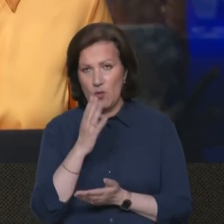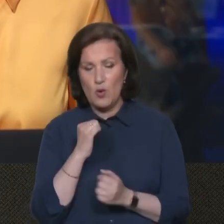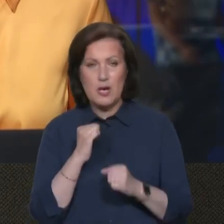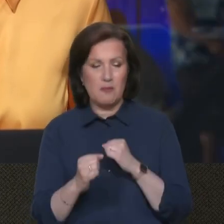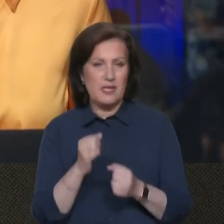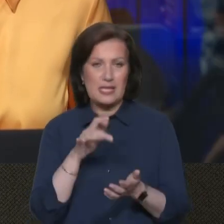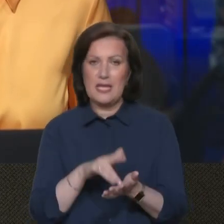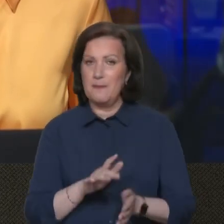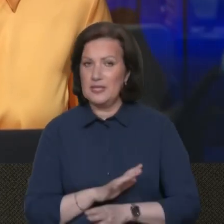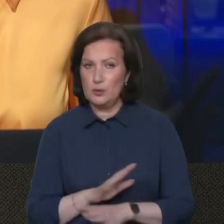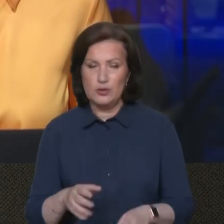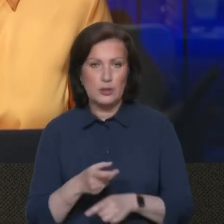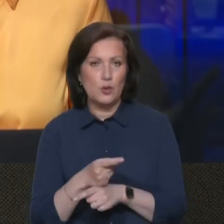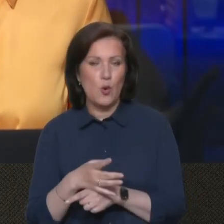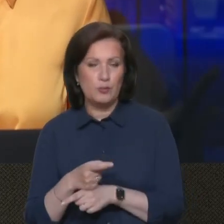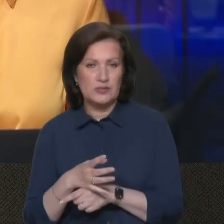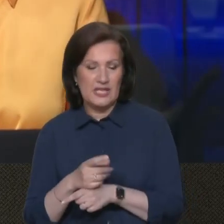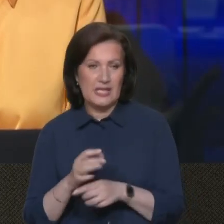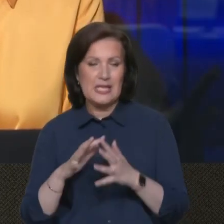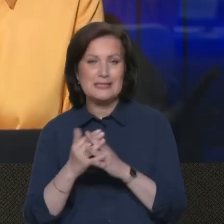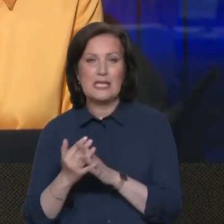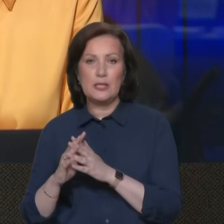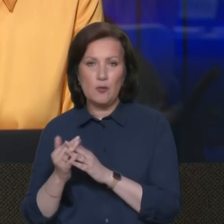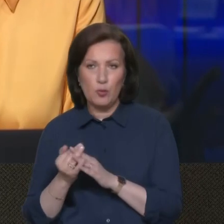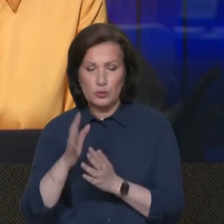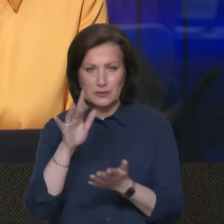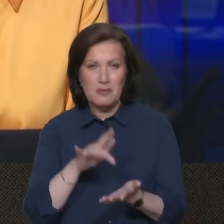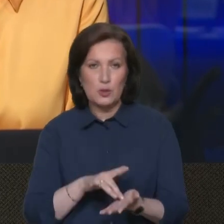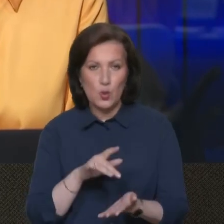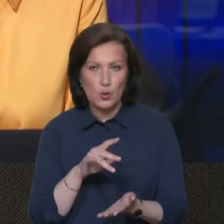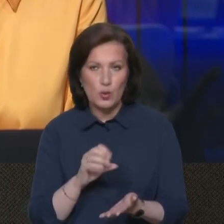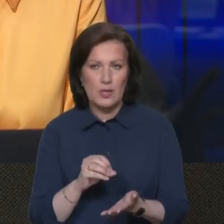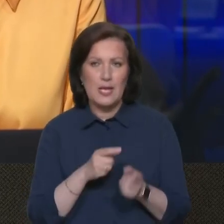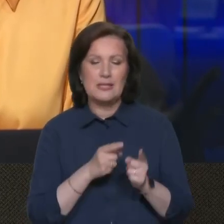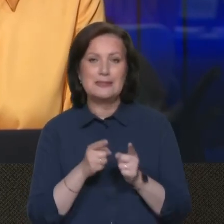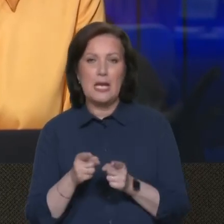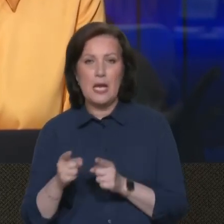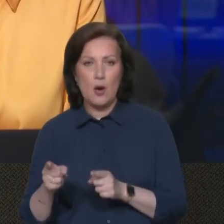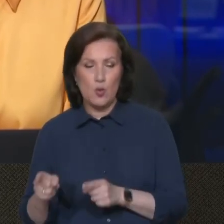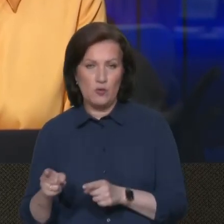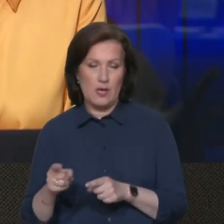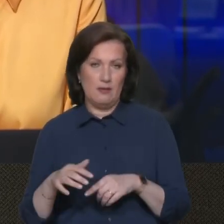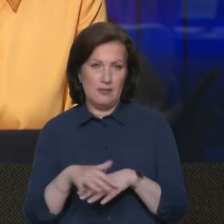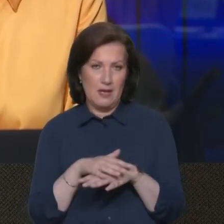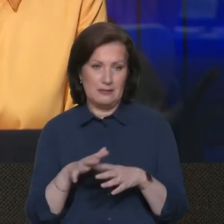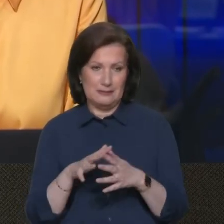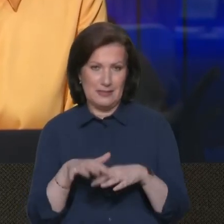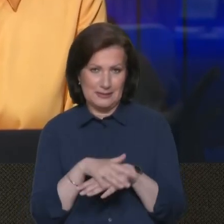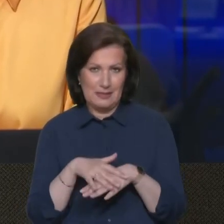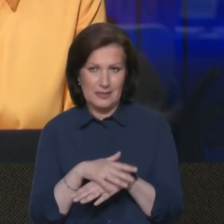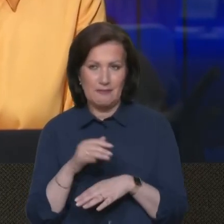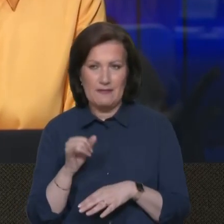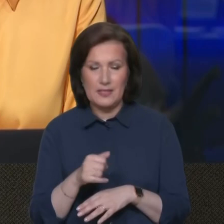неприцільно, він обстрілює населені пункти з метою заляпування місцевого населення і